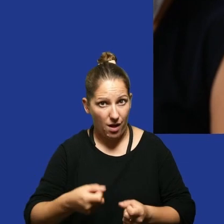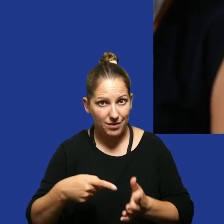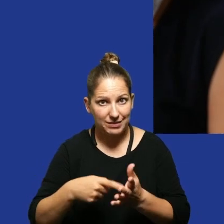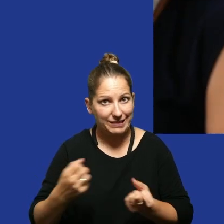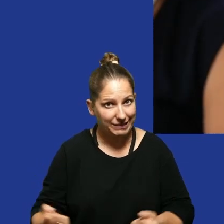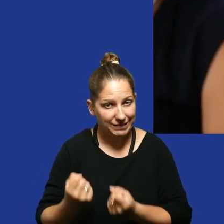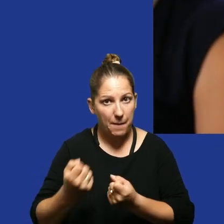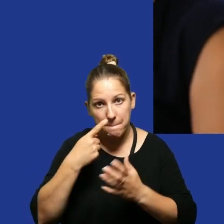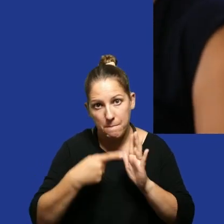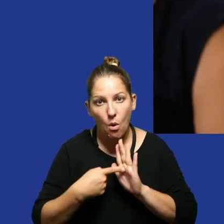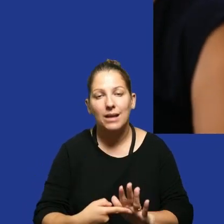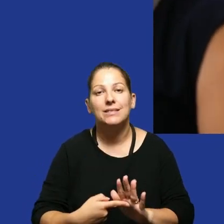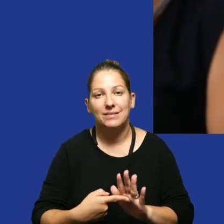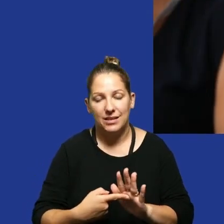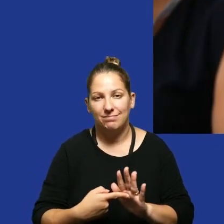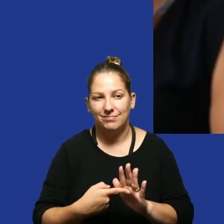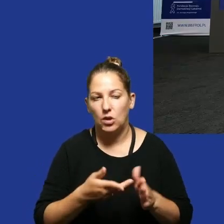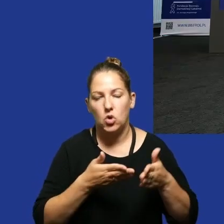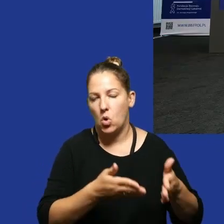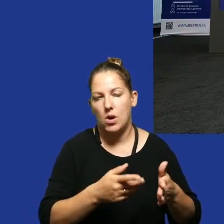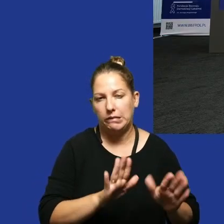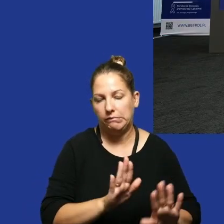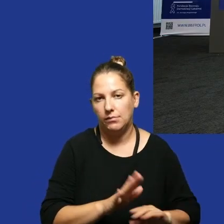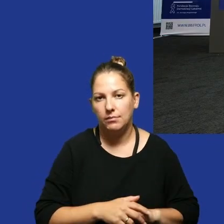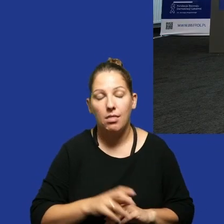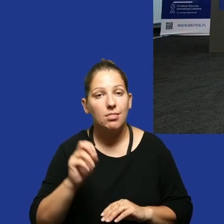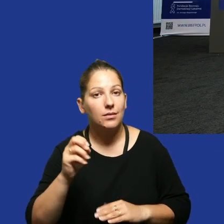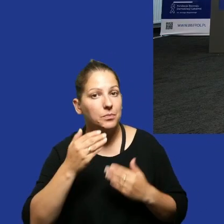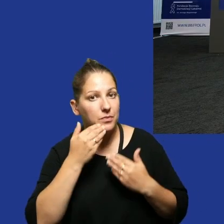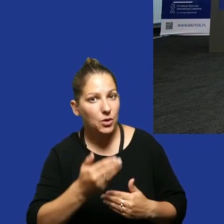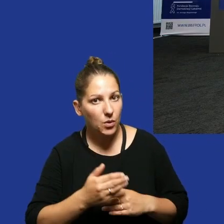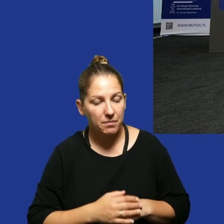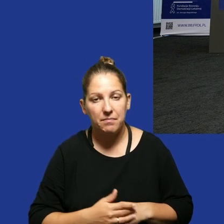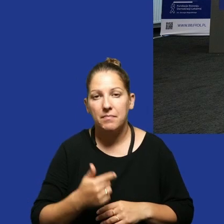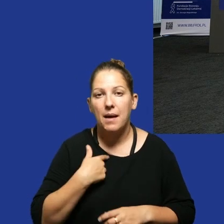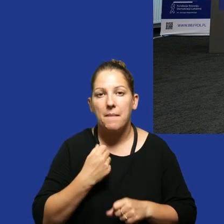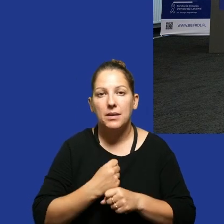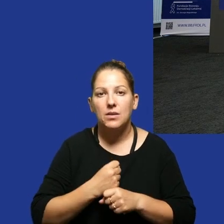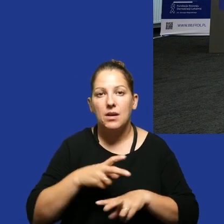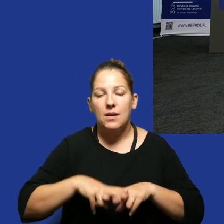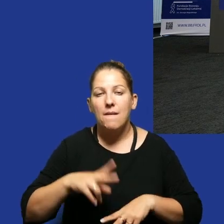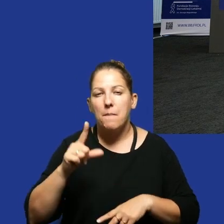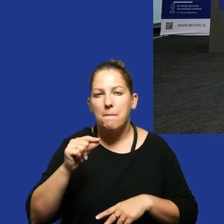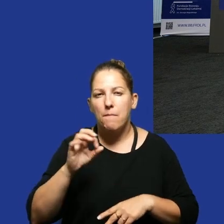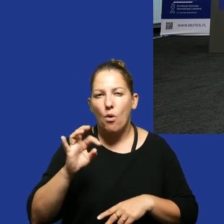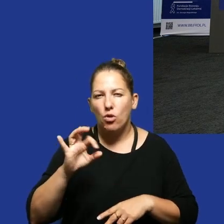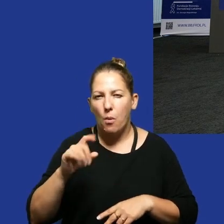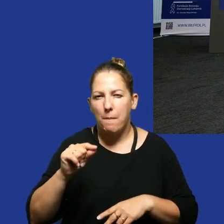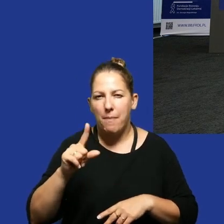staracie się pokazywać, że to nie tędy droga? Tak, dziękuję Ci. Ja pracuję w Fundacji Panoptykon. My się zajmujemy